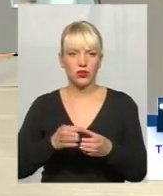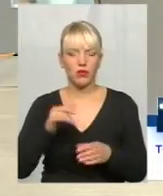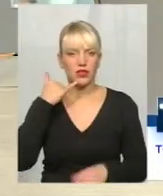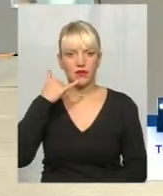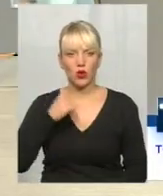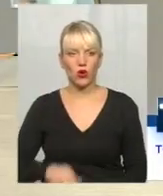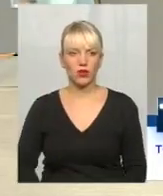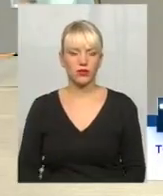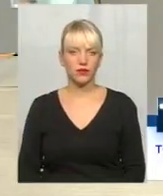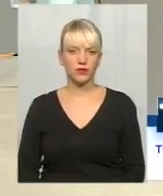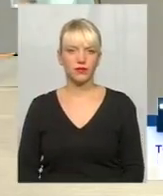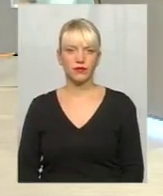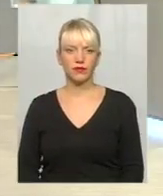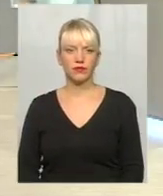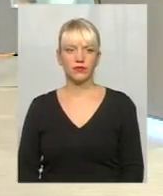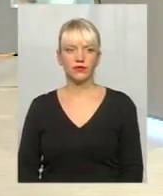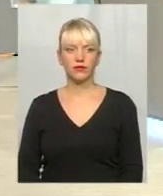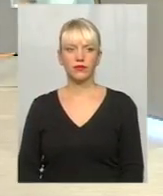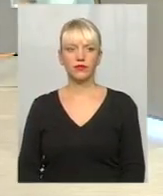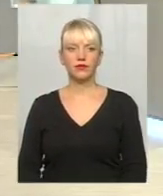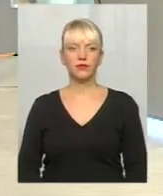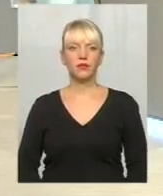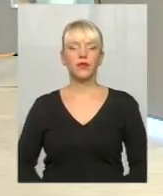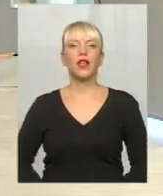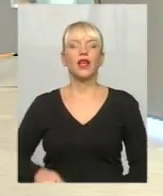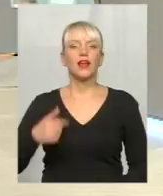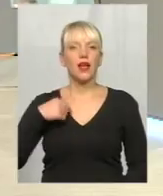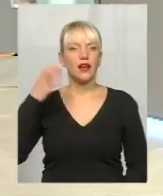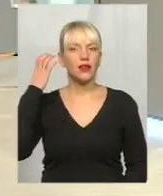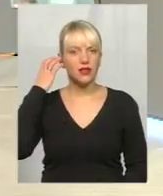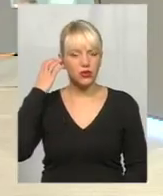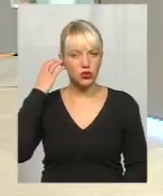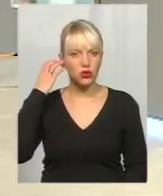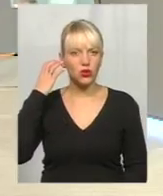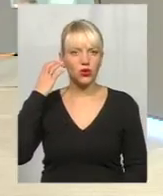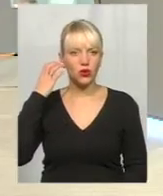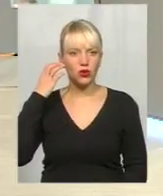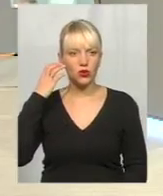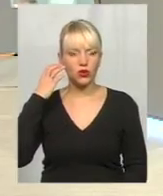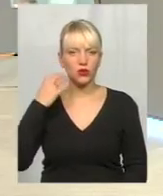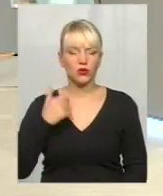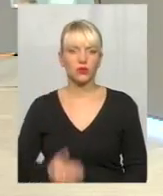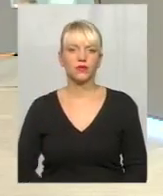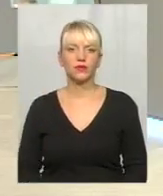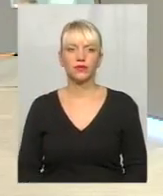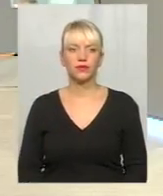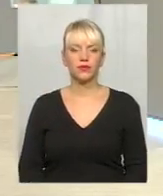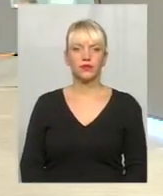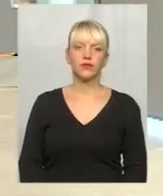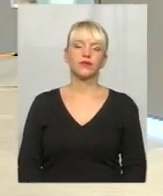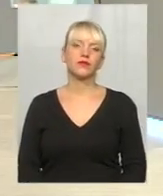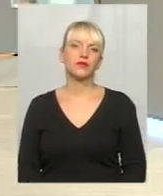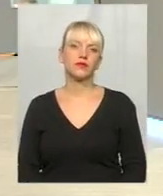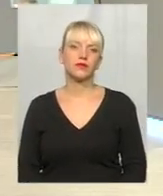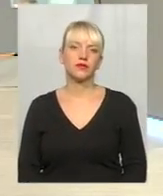Добрий вечір. Так, я вас слухаю. Що ви кажете, що на прямому задати питання? Так, будь ласка, будь ласка, задавайте питання.